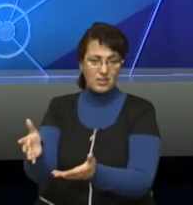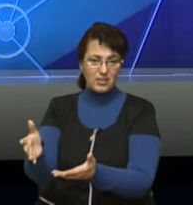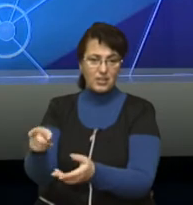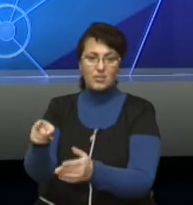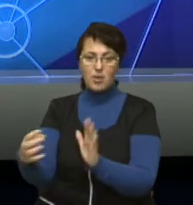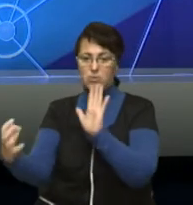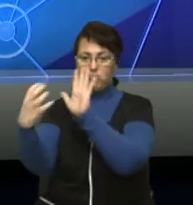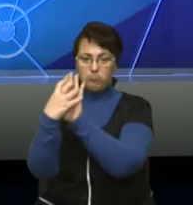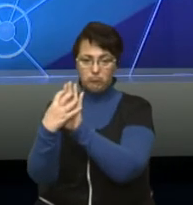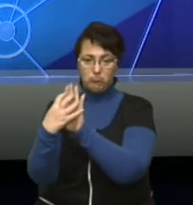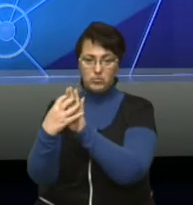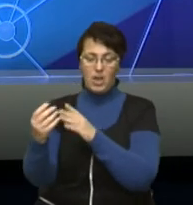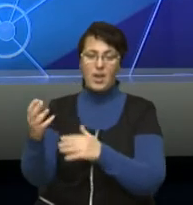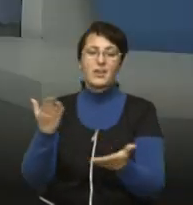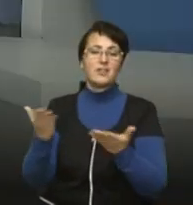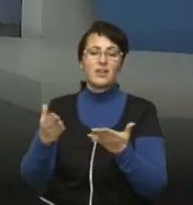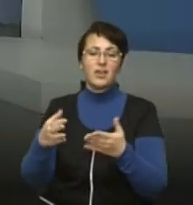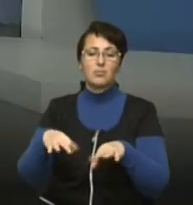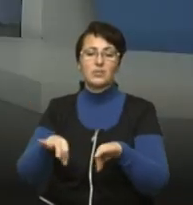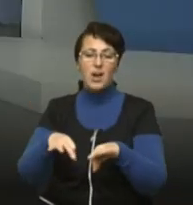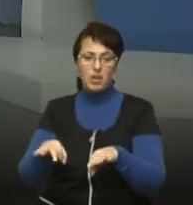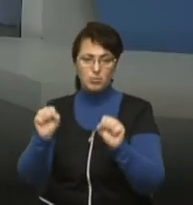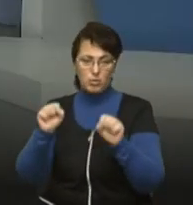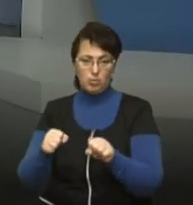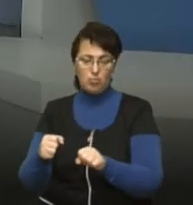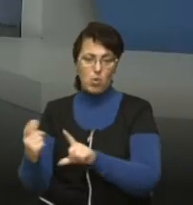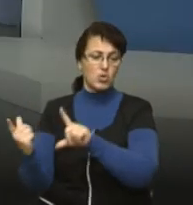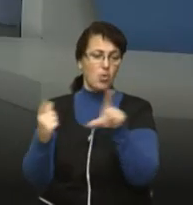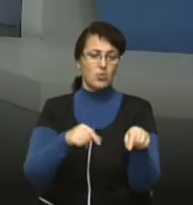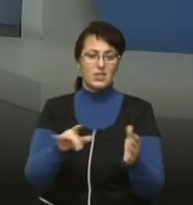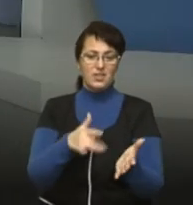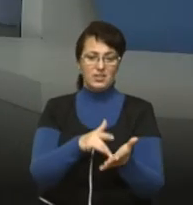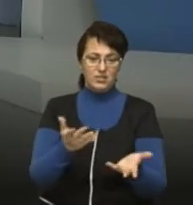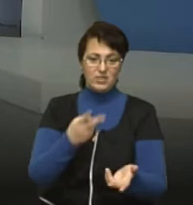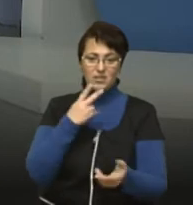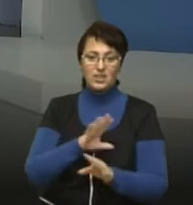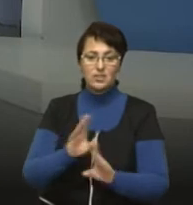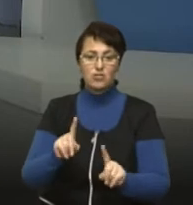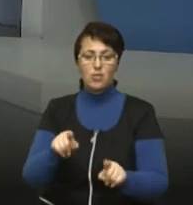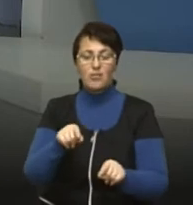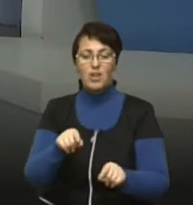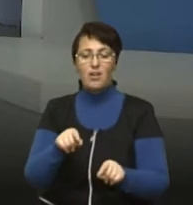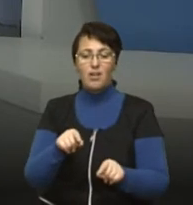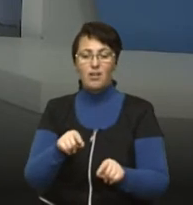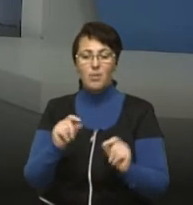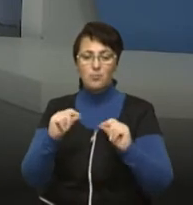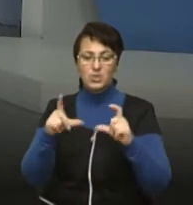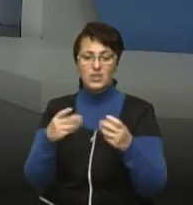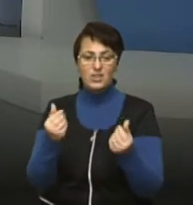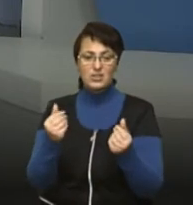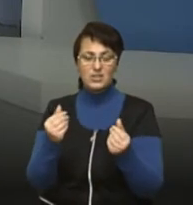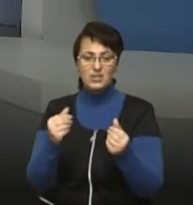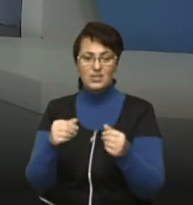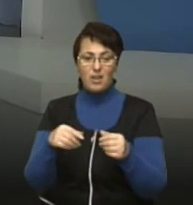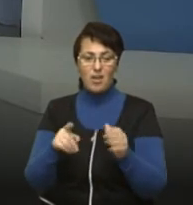видами транспорту, куди можна добратися. Зокрема, електричного транспорту. Незважаючи на те, що ви підняли ціни на проїзд в